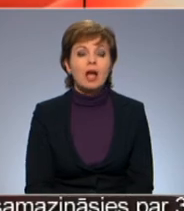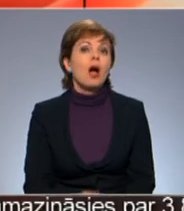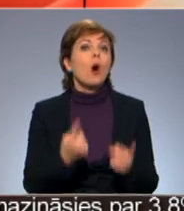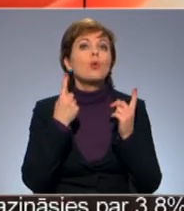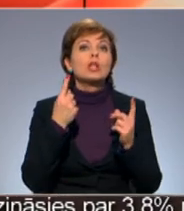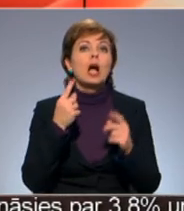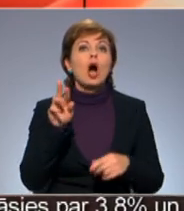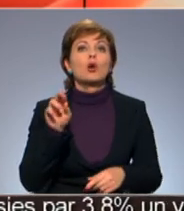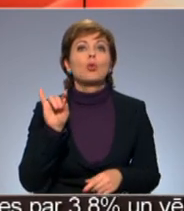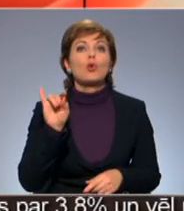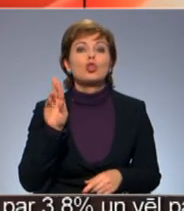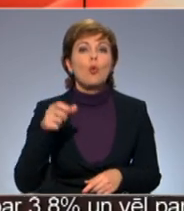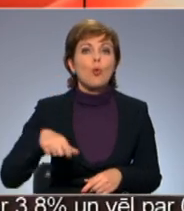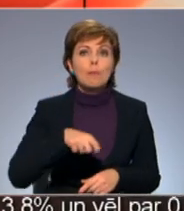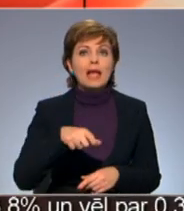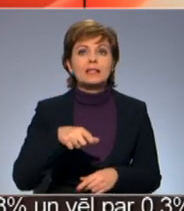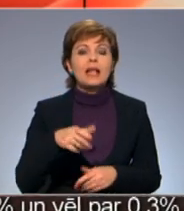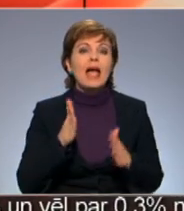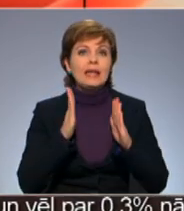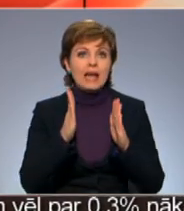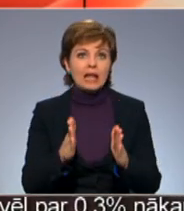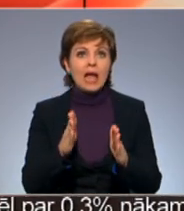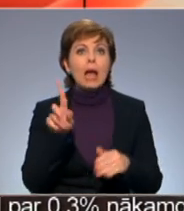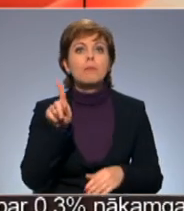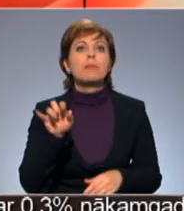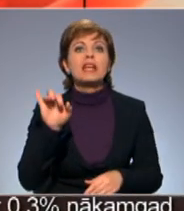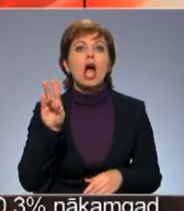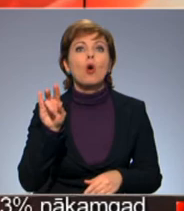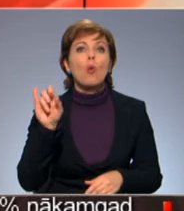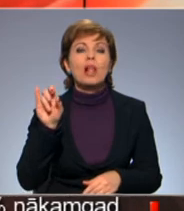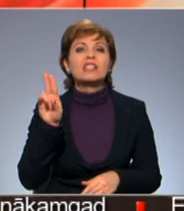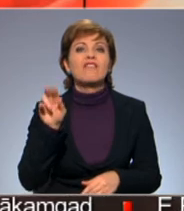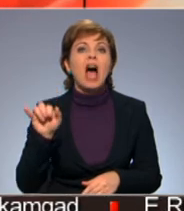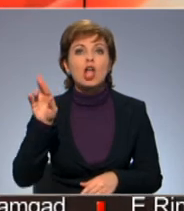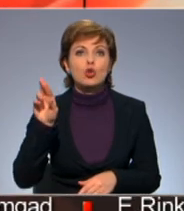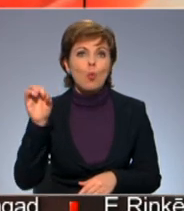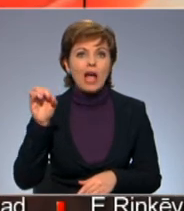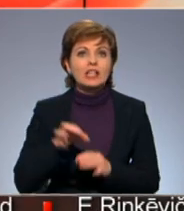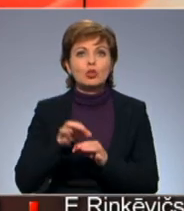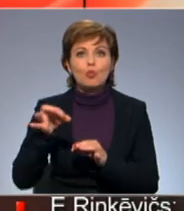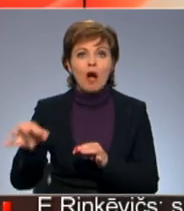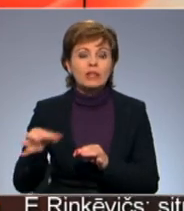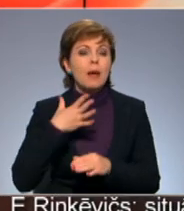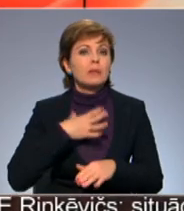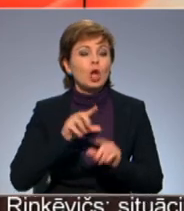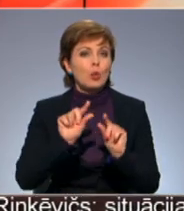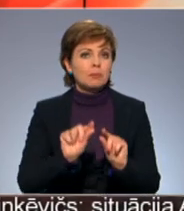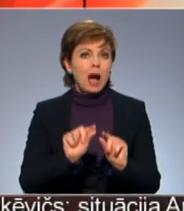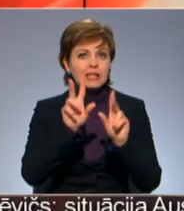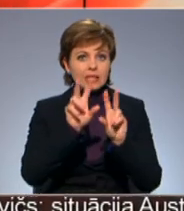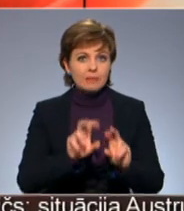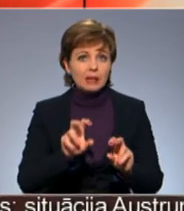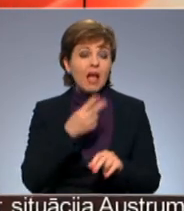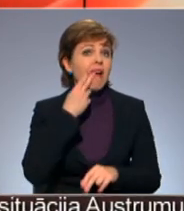Unikālā roņupas ielie priekuls un vaiņots novadā, līdz šim bijusi maz izpētīti, neraugoties uz gandrīz 40 gadu ilgu